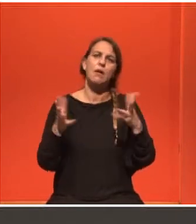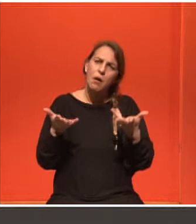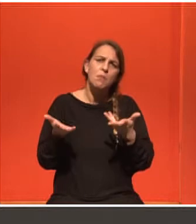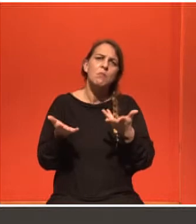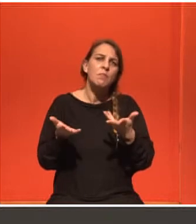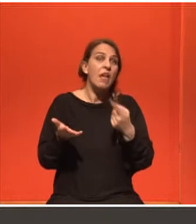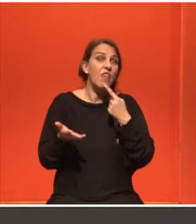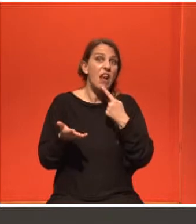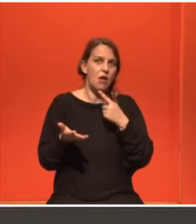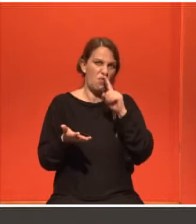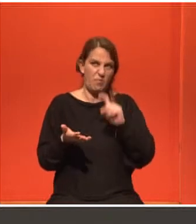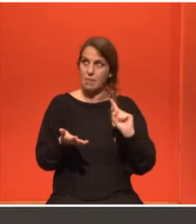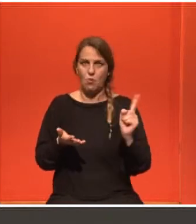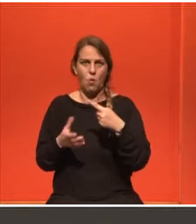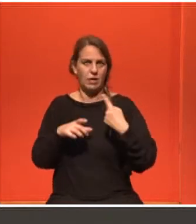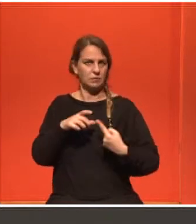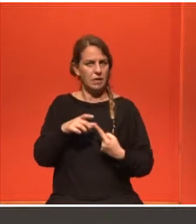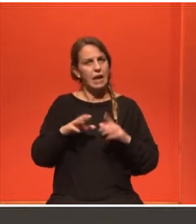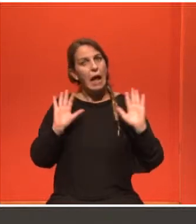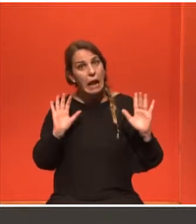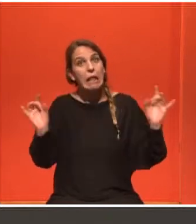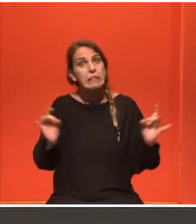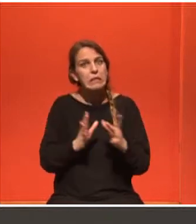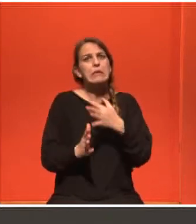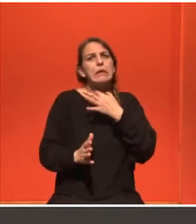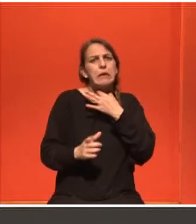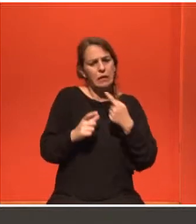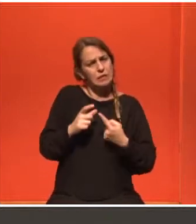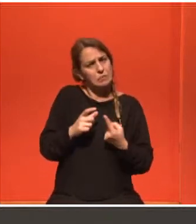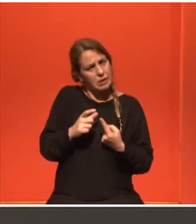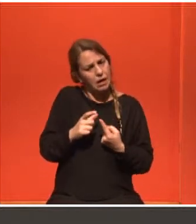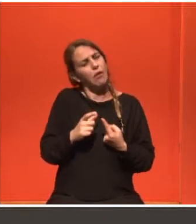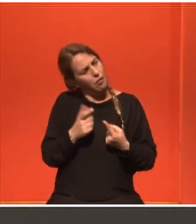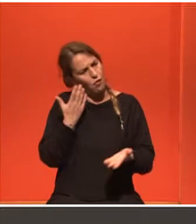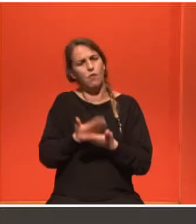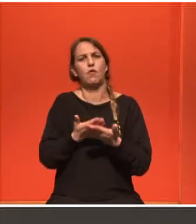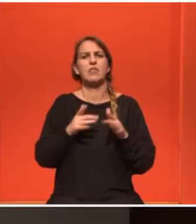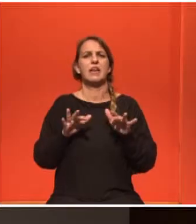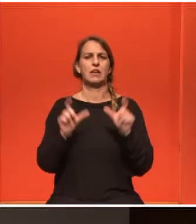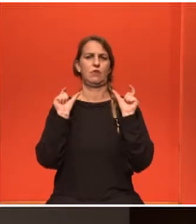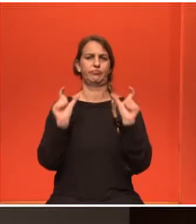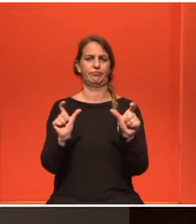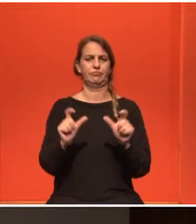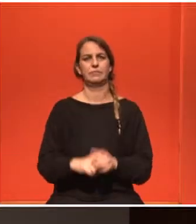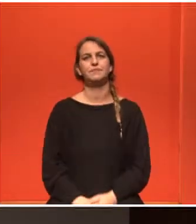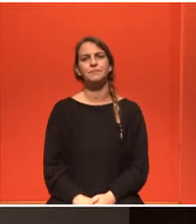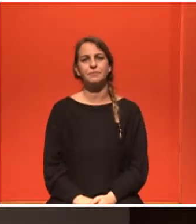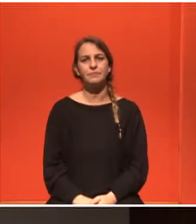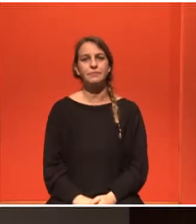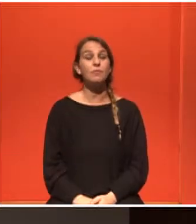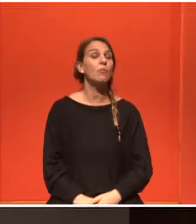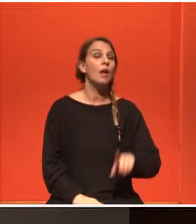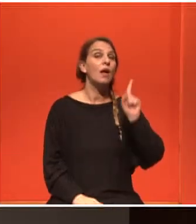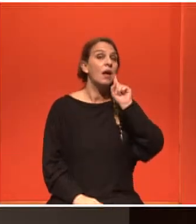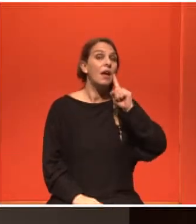πρόληψης. Όχι ότι προτείνεται, όχι ότι συστήνεται να τοποθετηθεί για αυτόν τον λόγο, αλλά αυτήν έννοια, ναι. Τα κορίτσια που έχουν περάσει, εφηβικό καρκίνο,